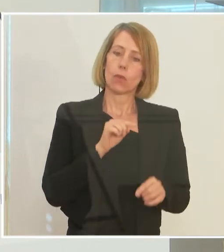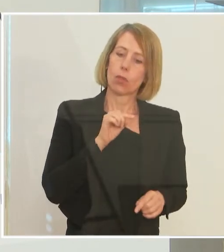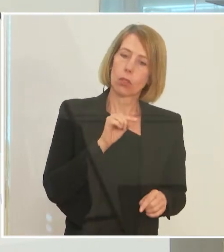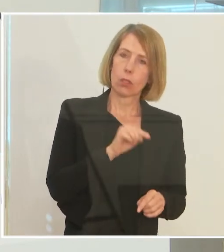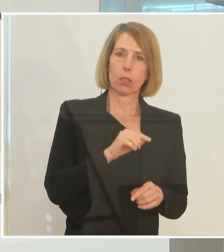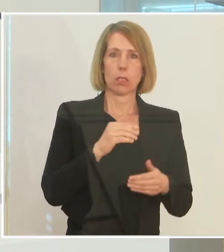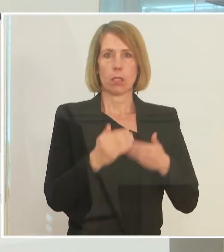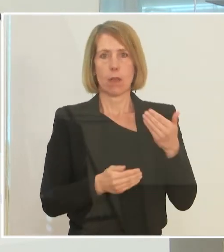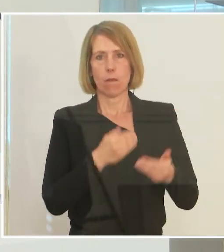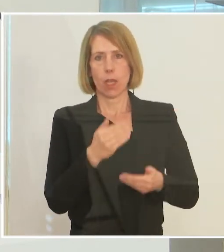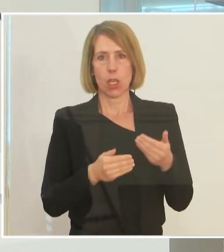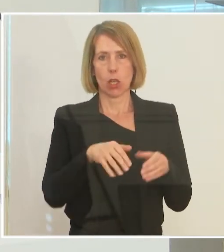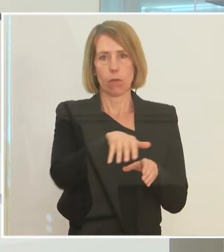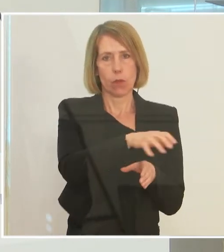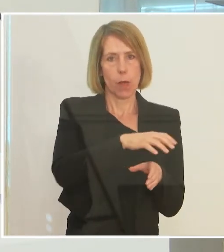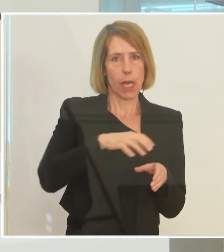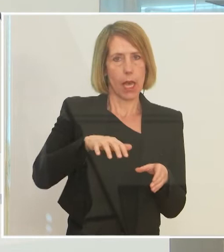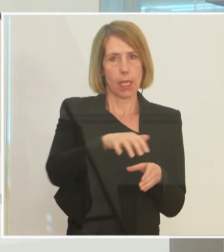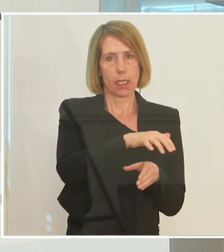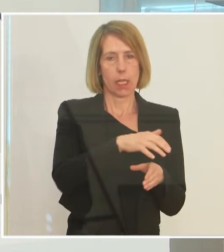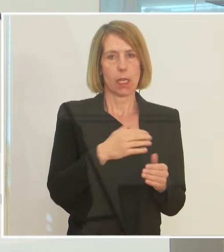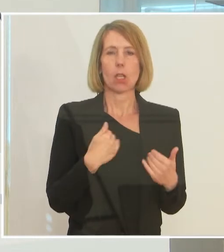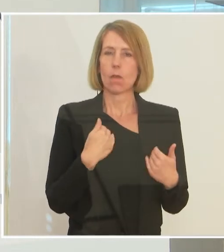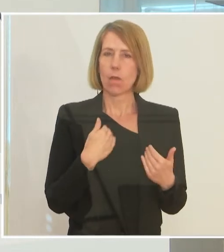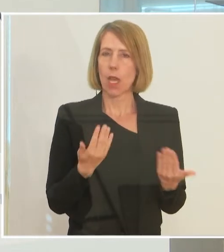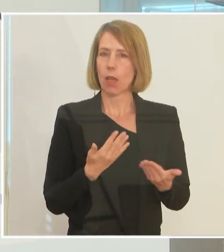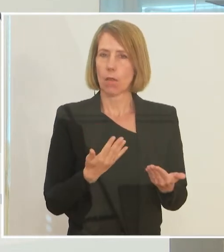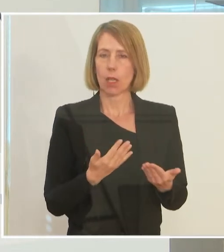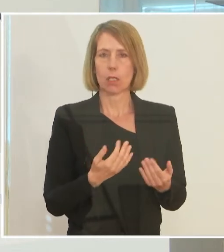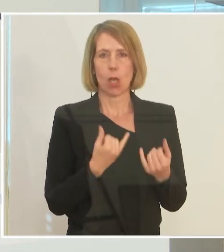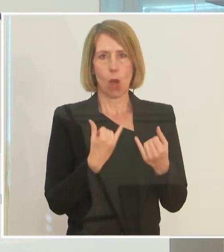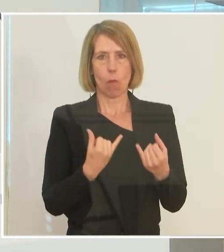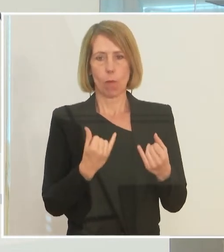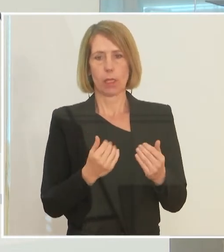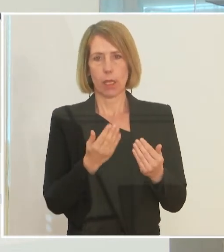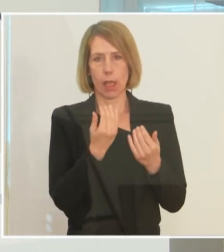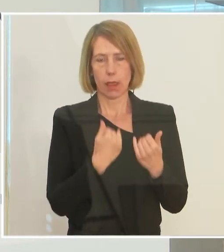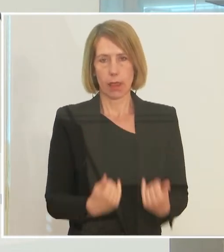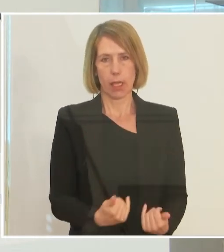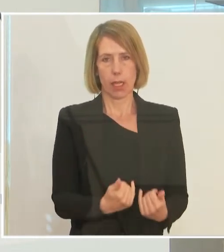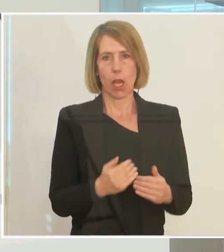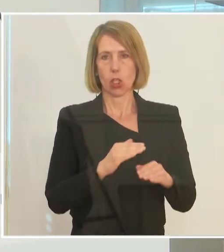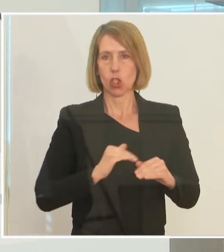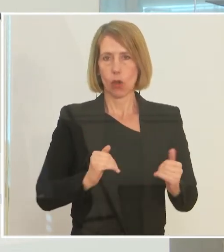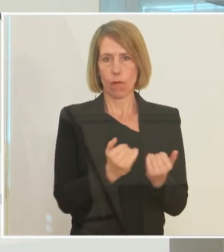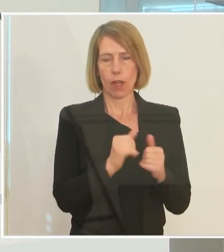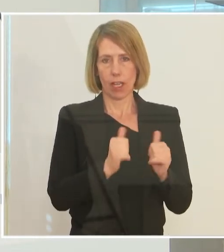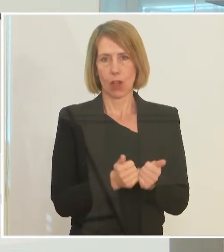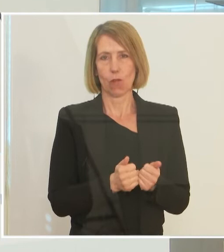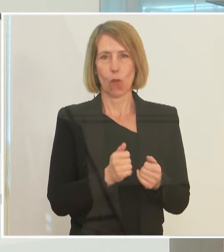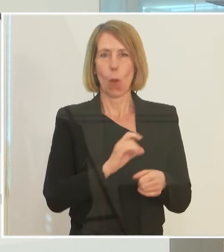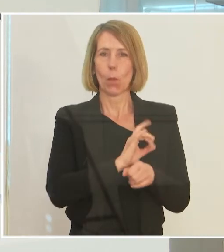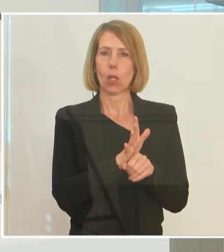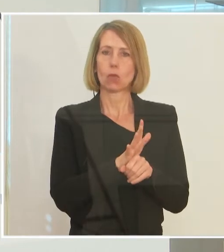Wirtschaftsbereiche sozusagen wäre die derzeit sehr niederschwellig gestaltete Form der Corona